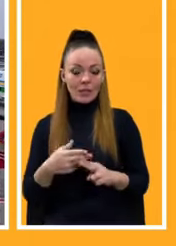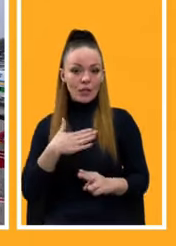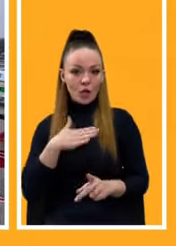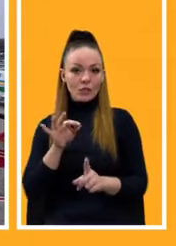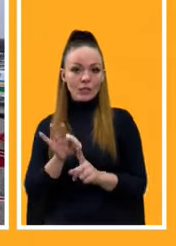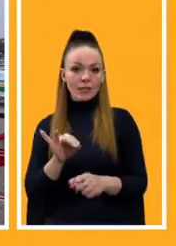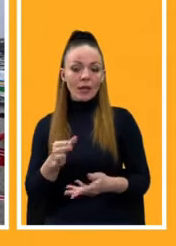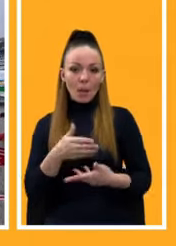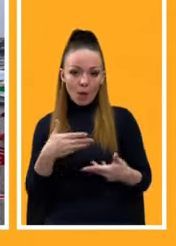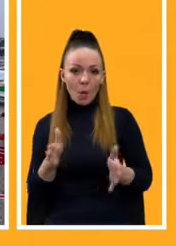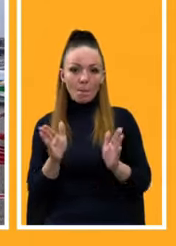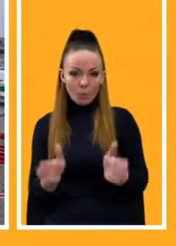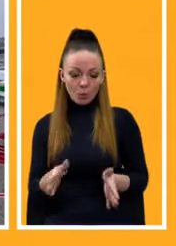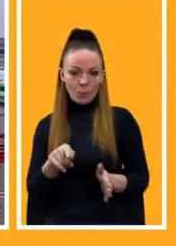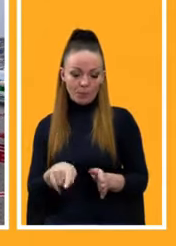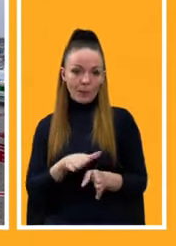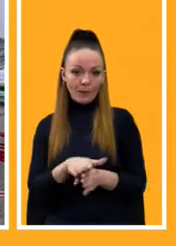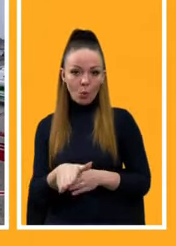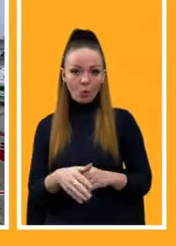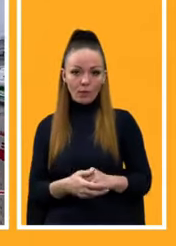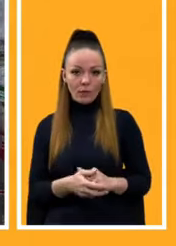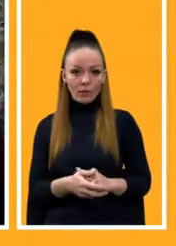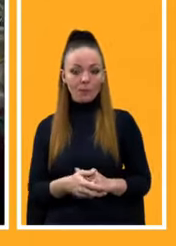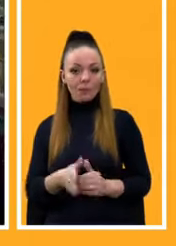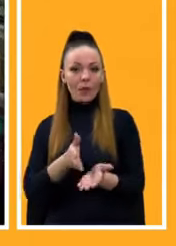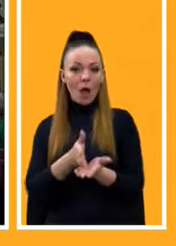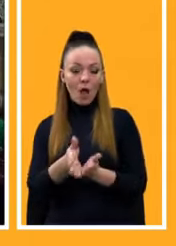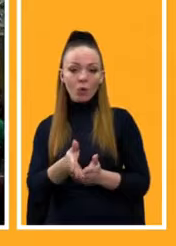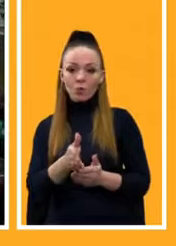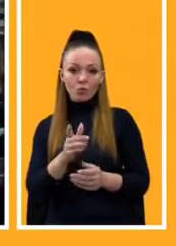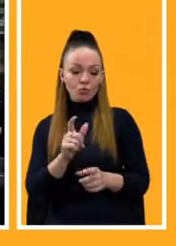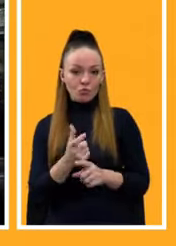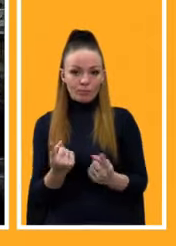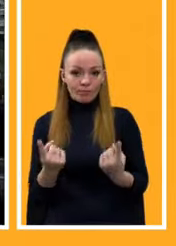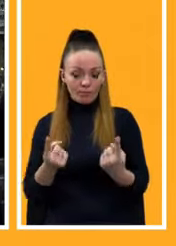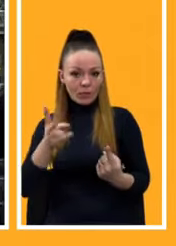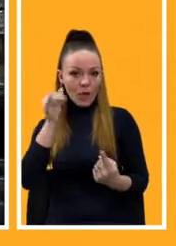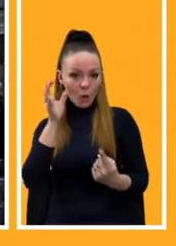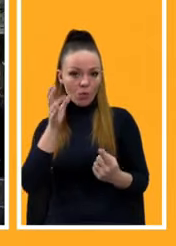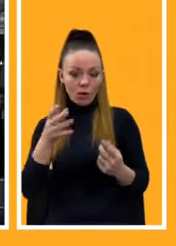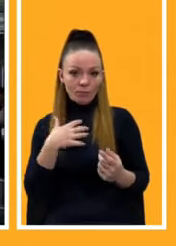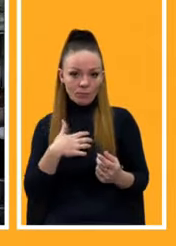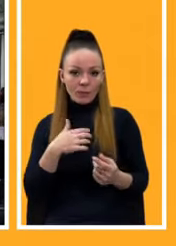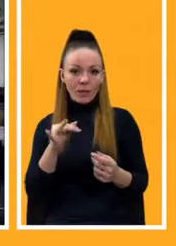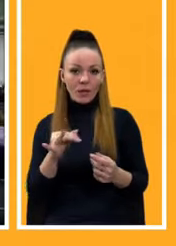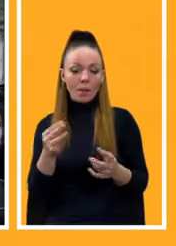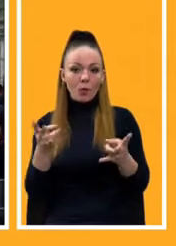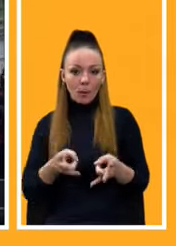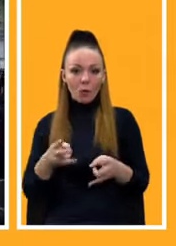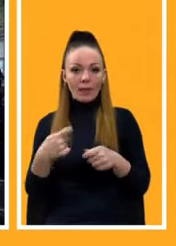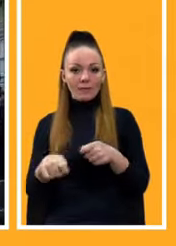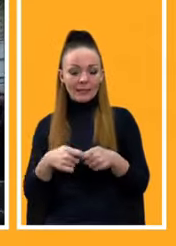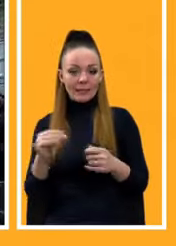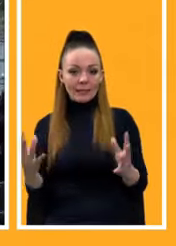ми однозначно будемо її виконувати. Галузь надзвичайно наукаємна, і тому потребує інвестицій і спільної роботи